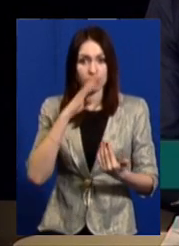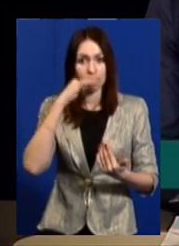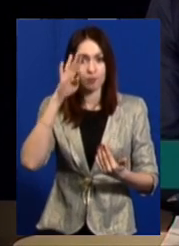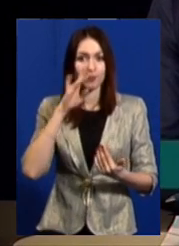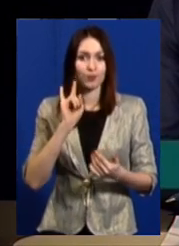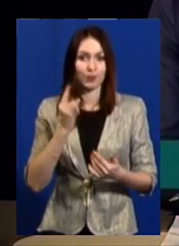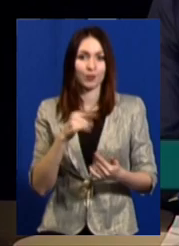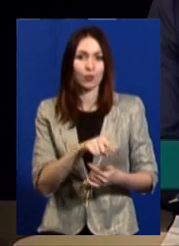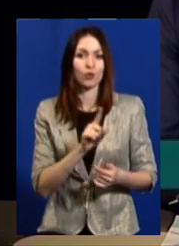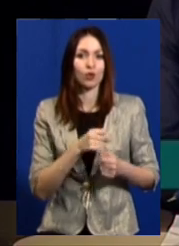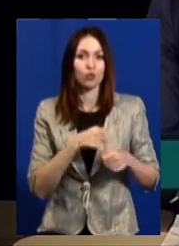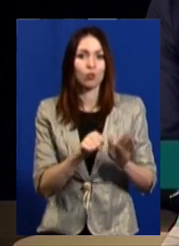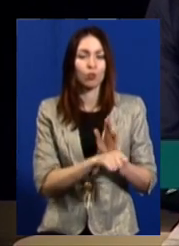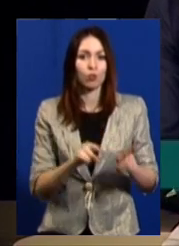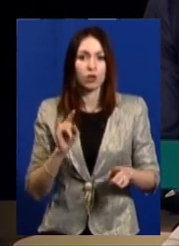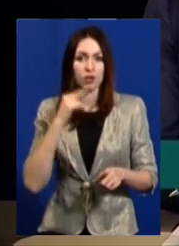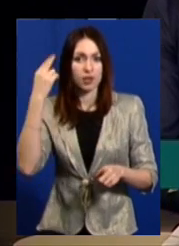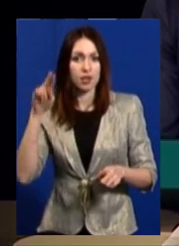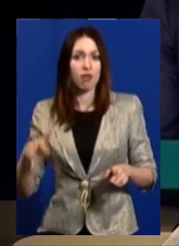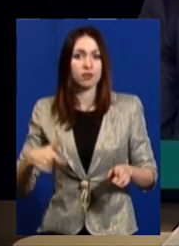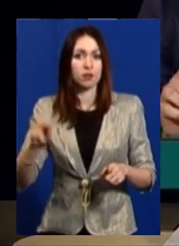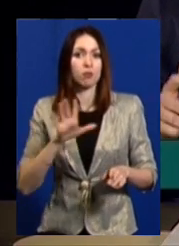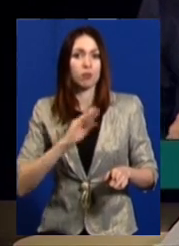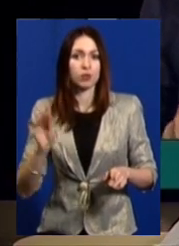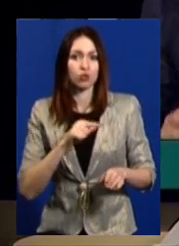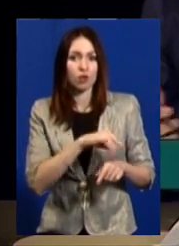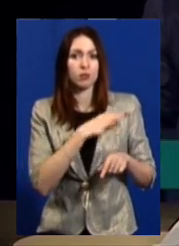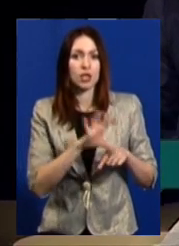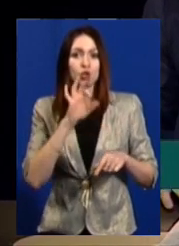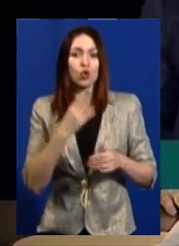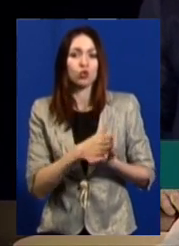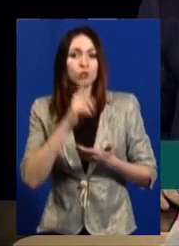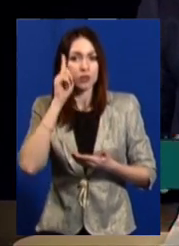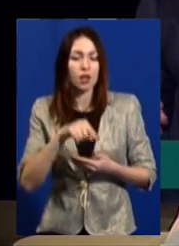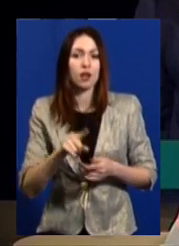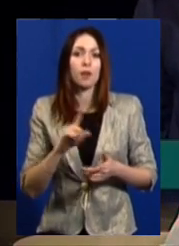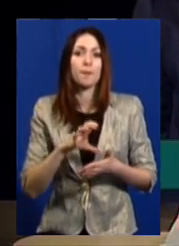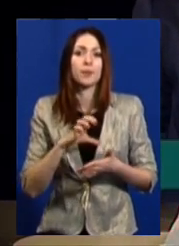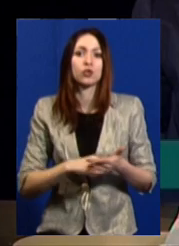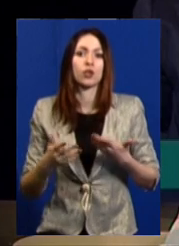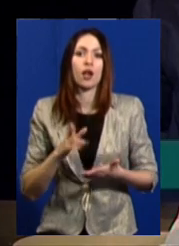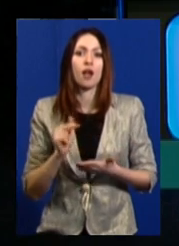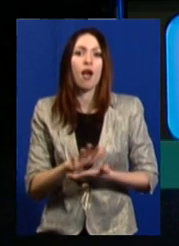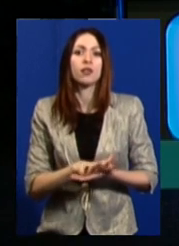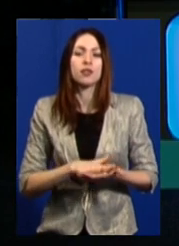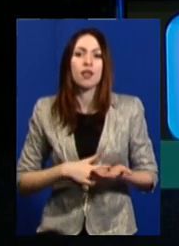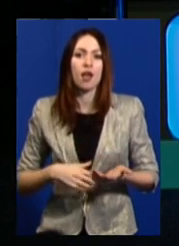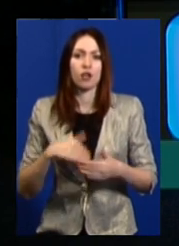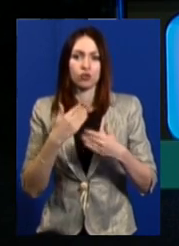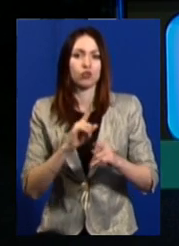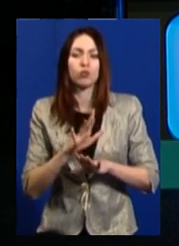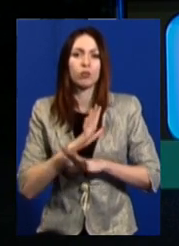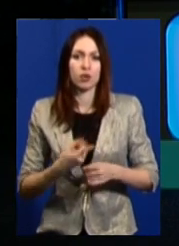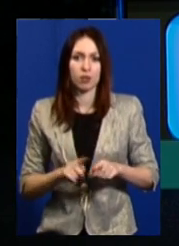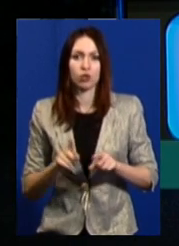так, і соціальні служби знали про це, що пішло не так. Як надалі можна уникнути подібних